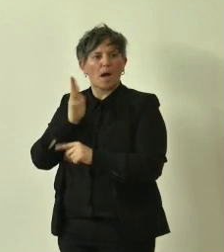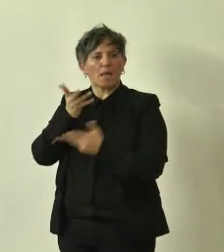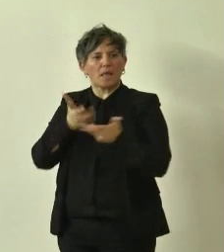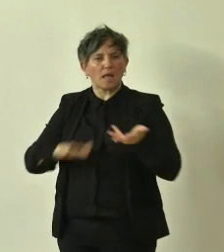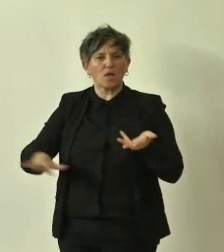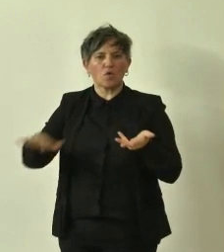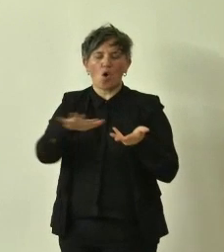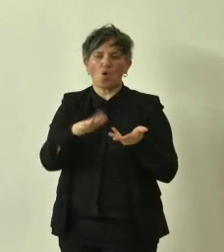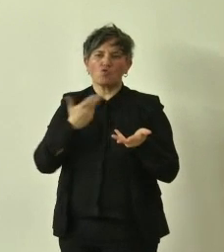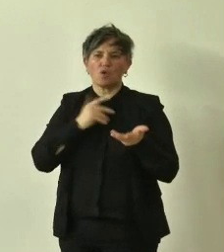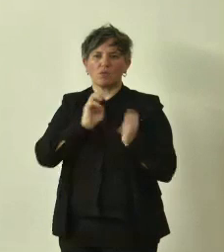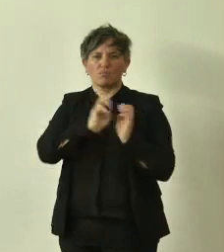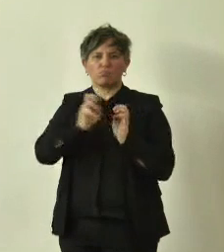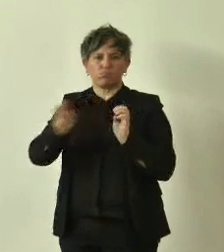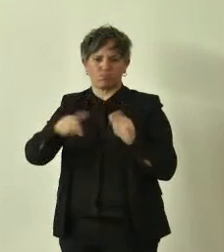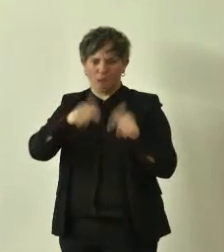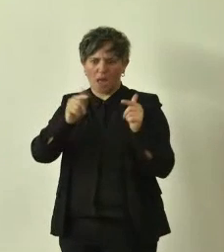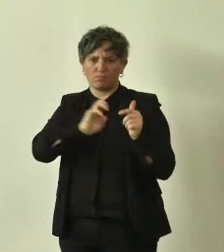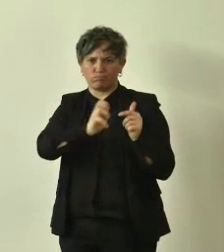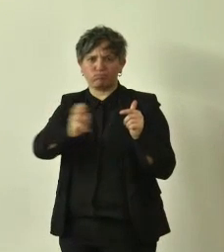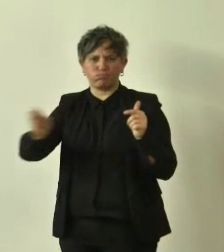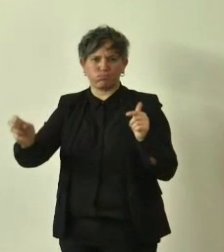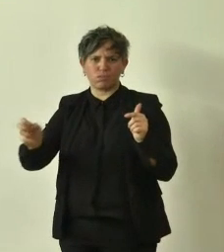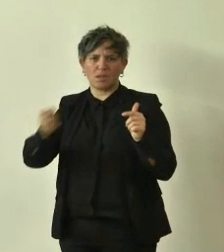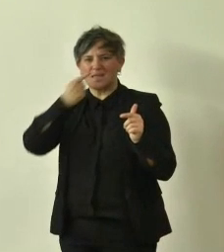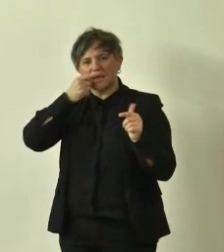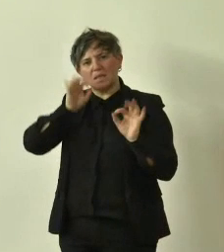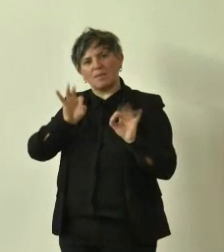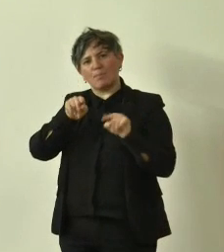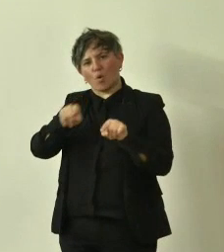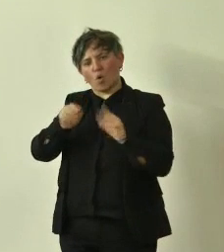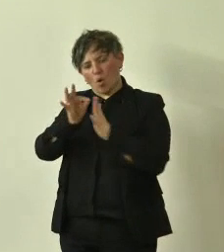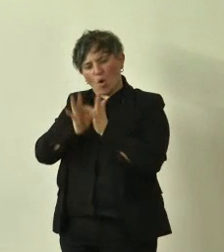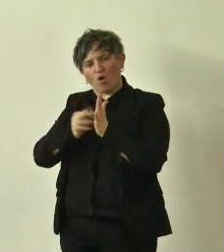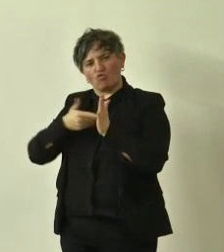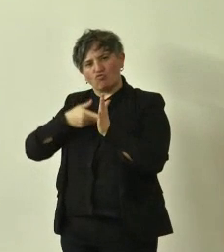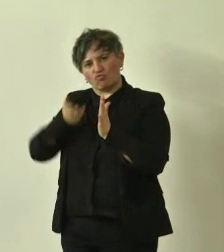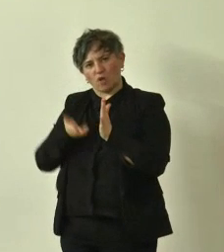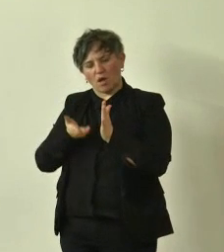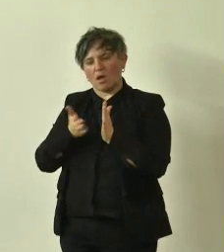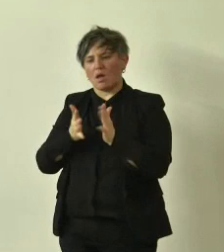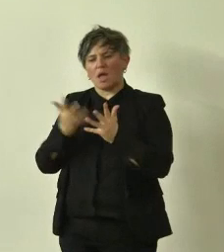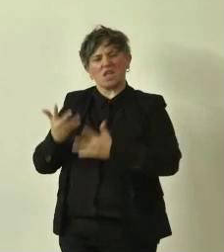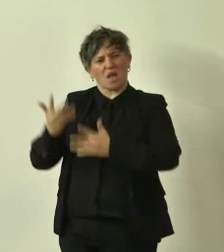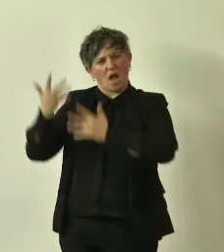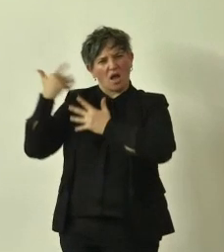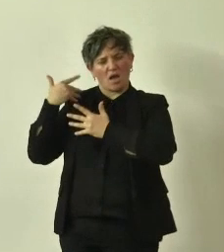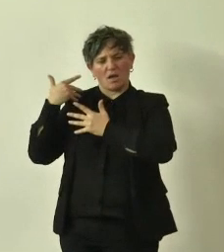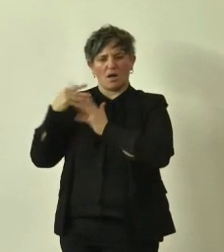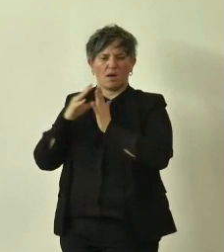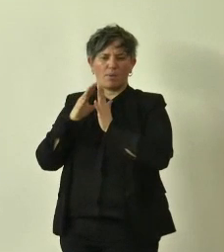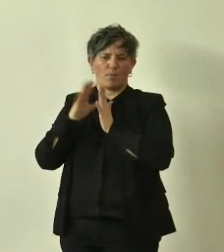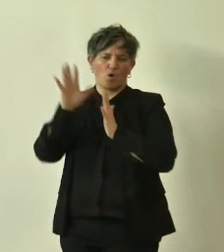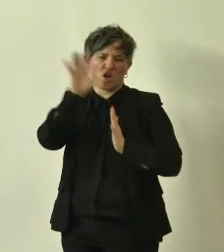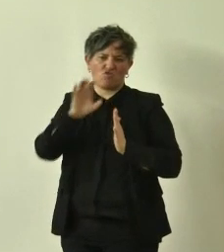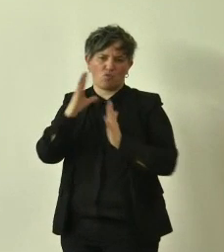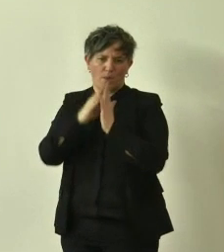esistono tante piante che possono avere queste caratteristiche dieci anni fa la regione Emilia-Romagna